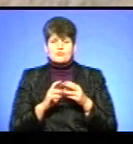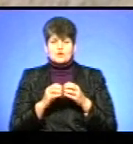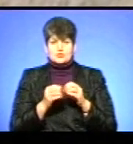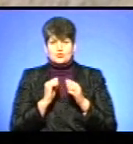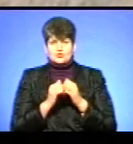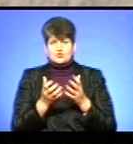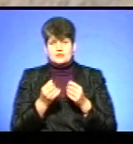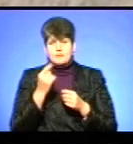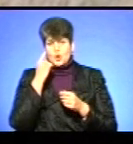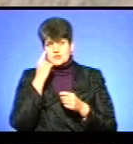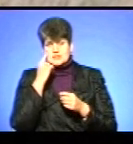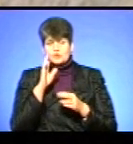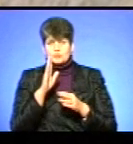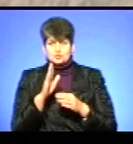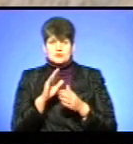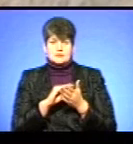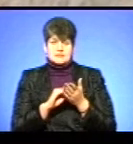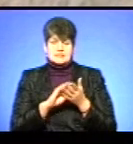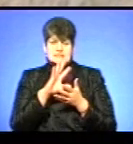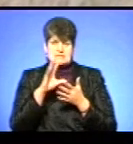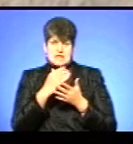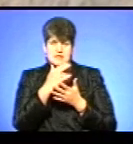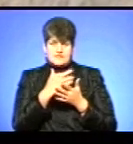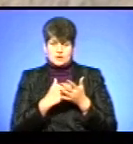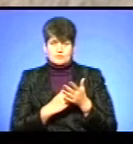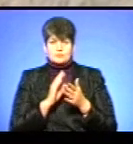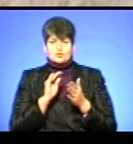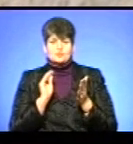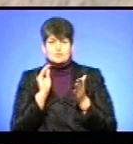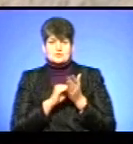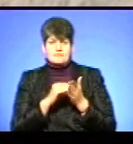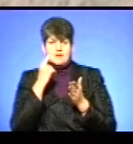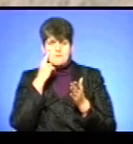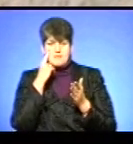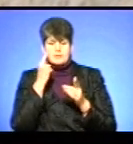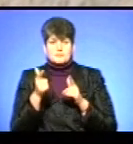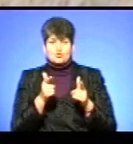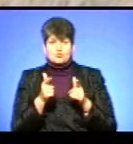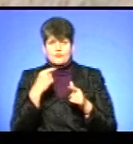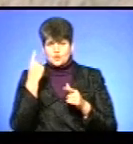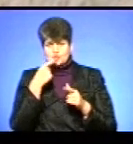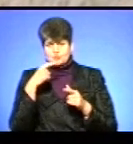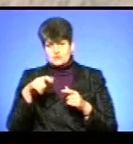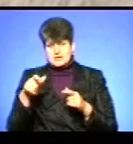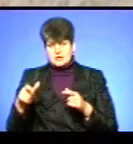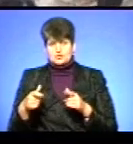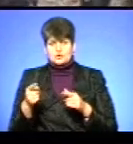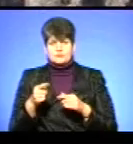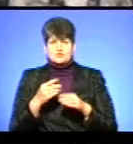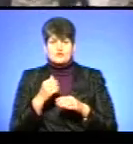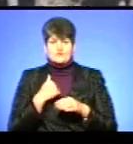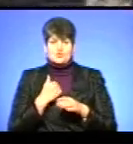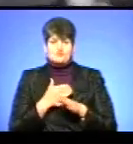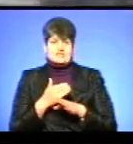отримає оцінку і буде складена загальна відомість, де буде виставлено загальний бал підготовки особового складу тернопільської військової частини.